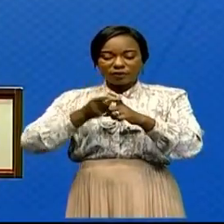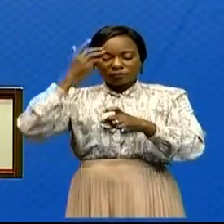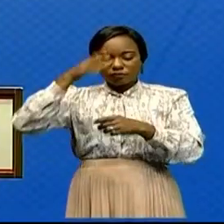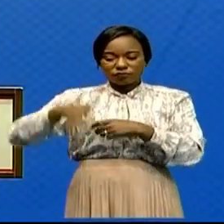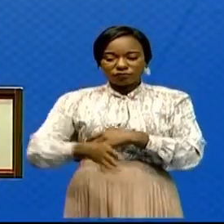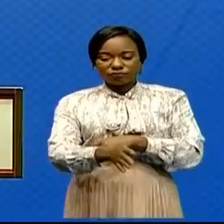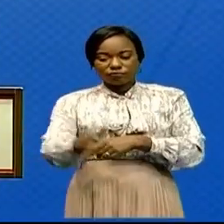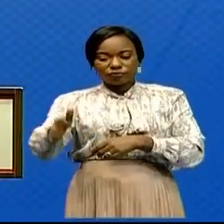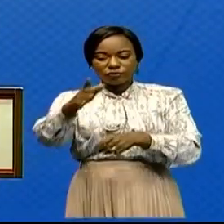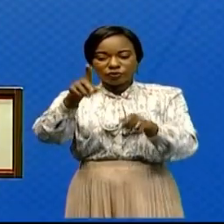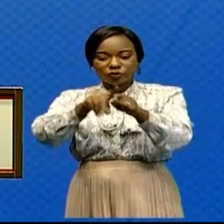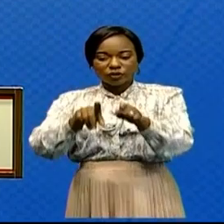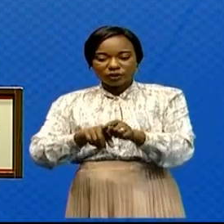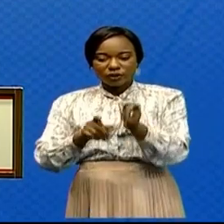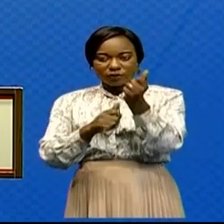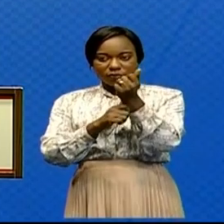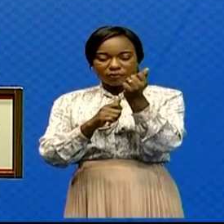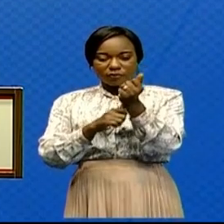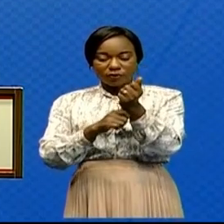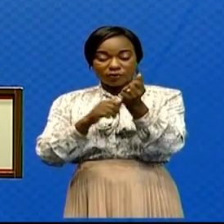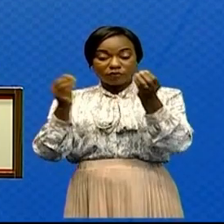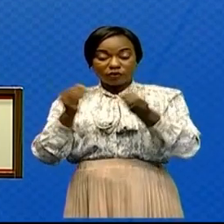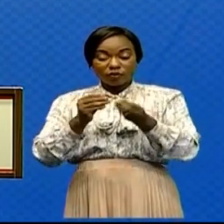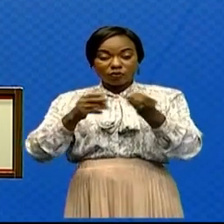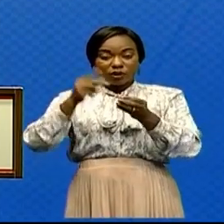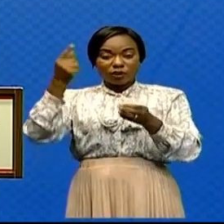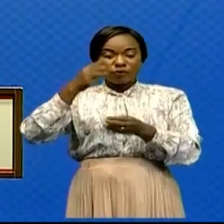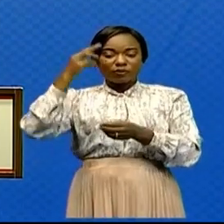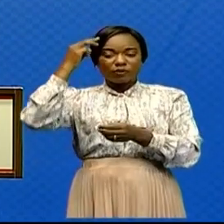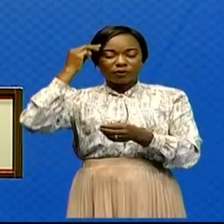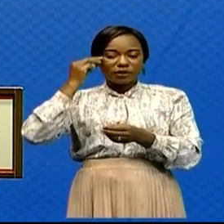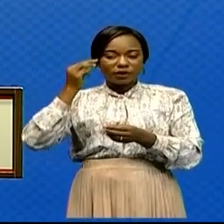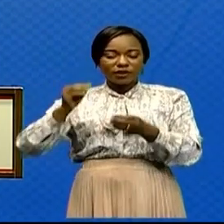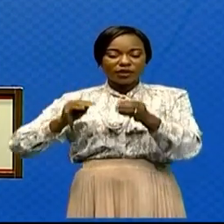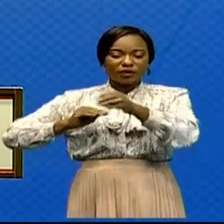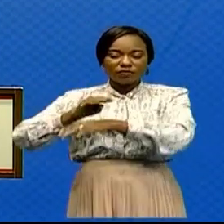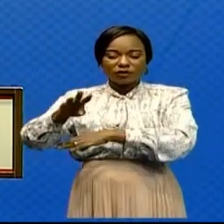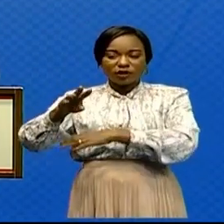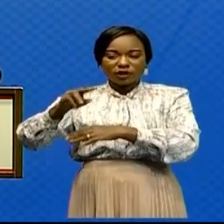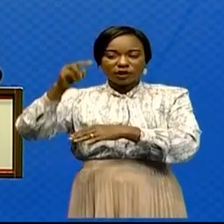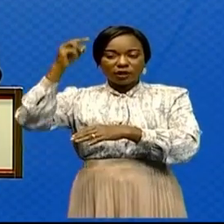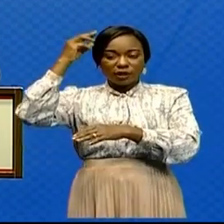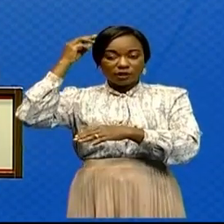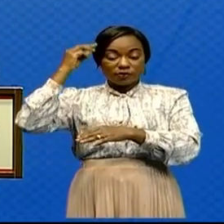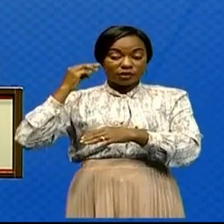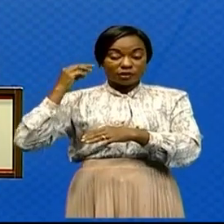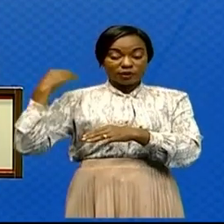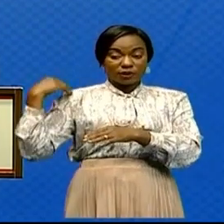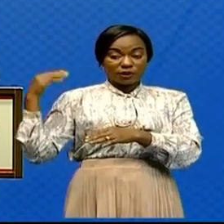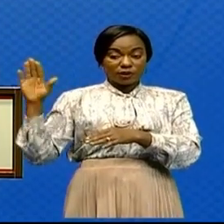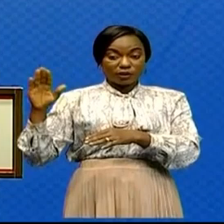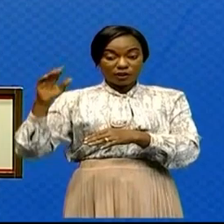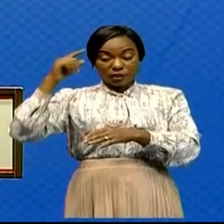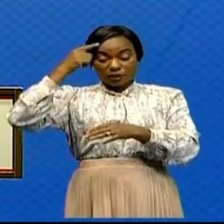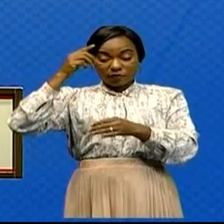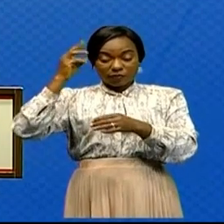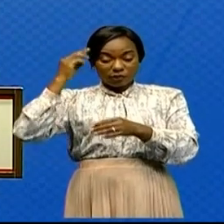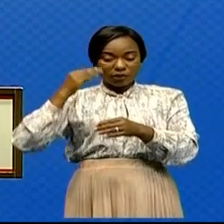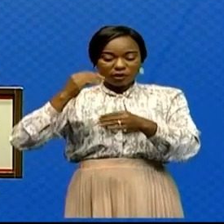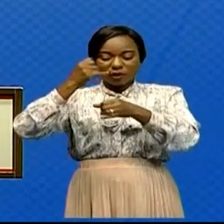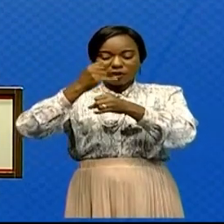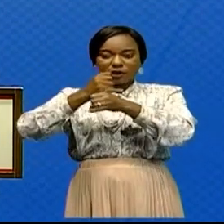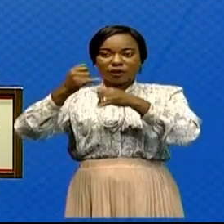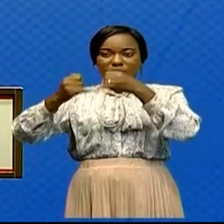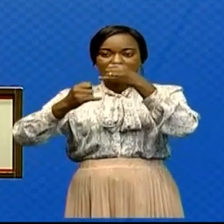sur des personnes et des biens. Le Premier ministre a de ce fait chargé le ministre de l'État, ministre de l'Infrastructure et de Travaux